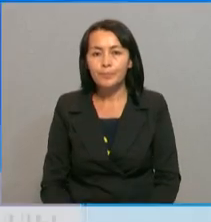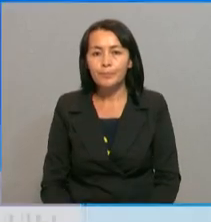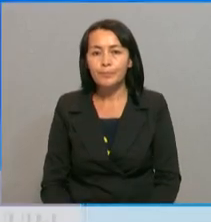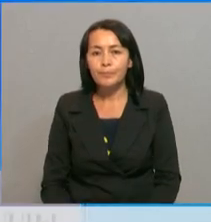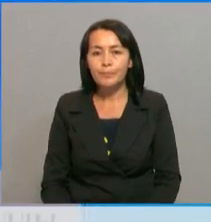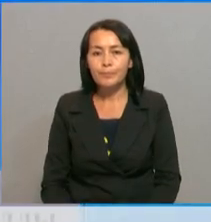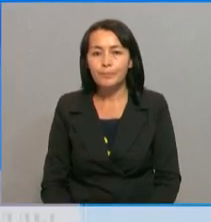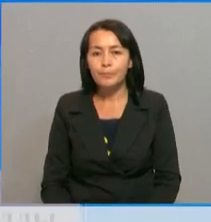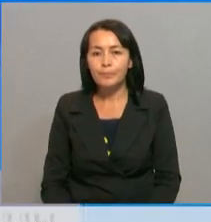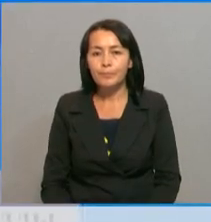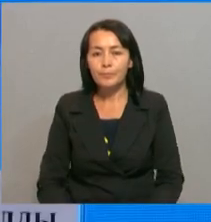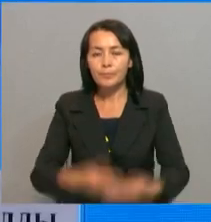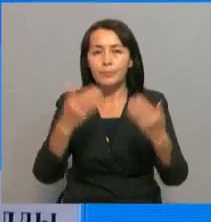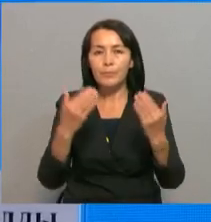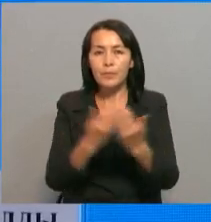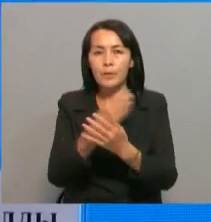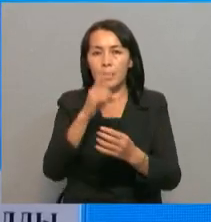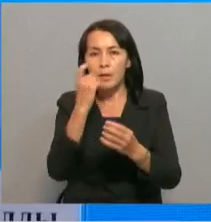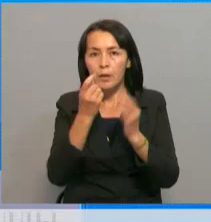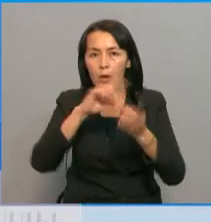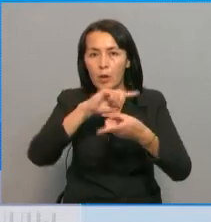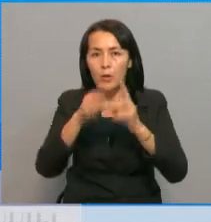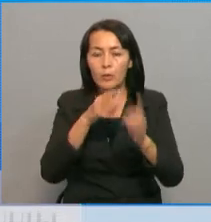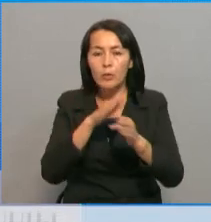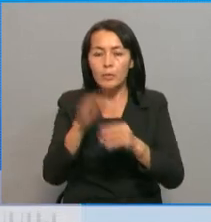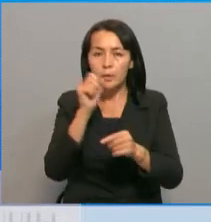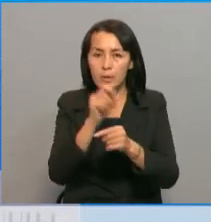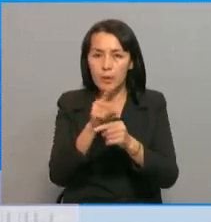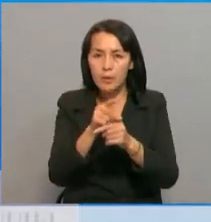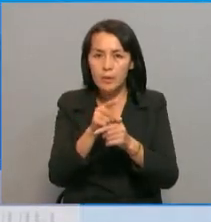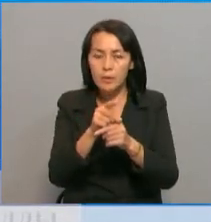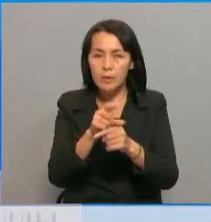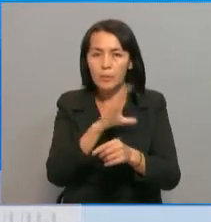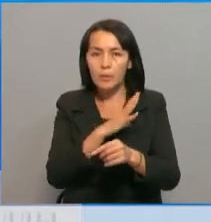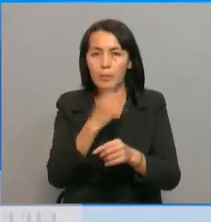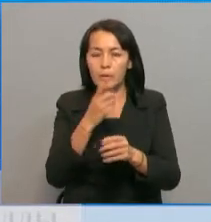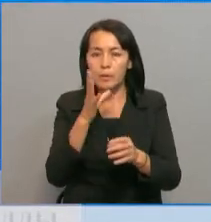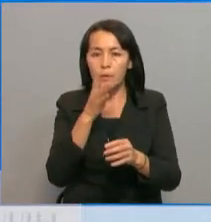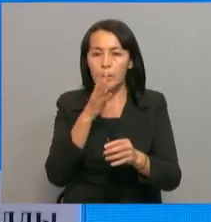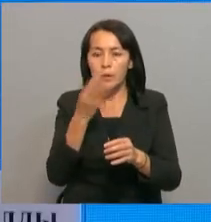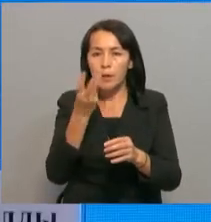Екullen бұрын өткізіп, өткізіп,